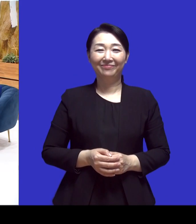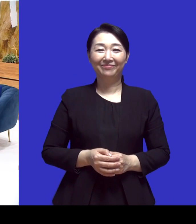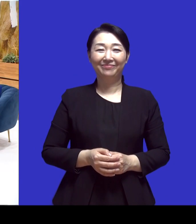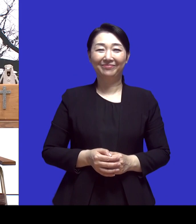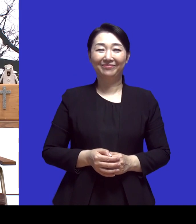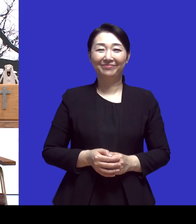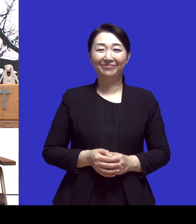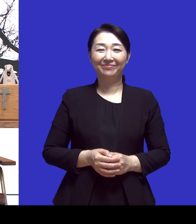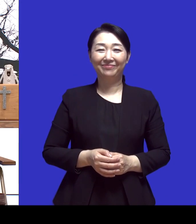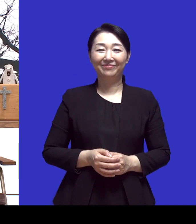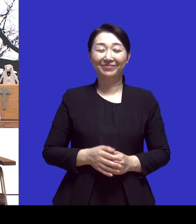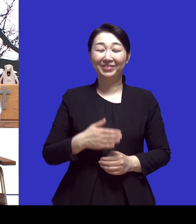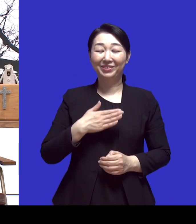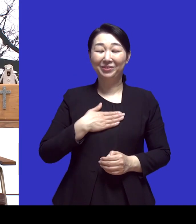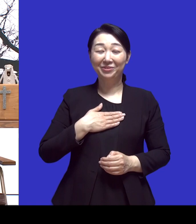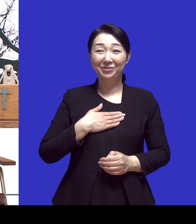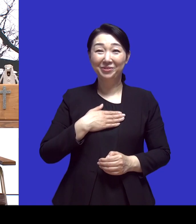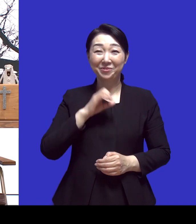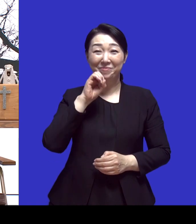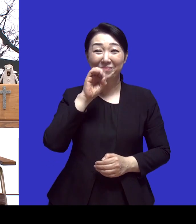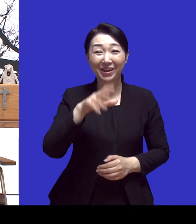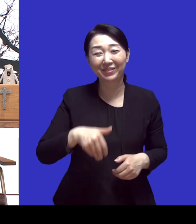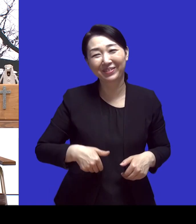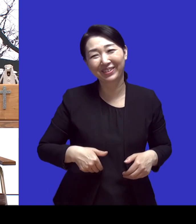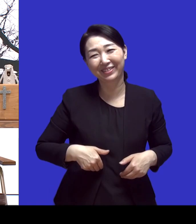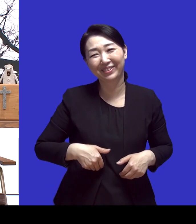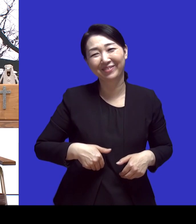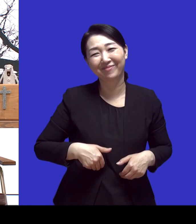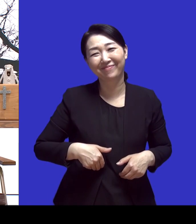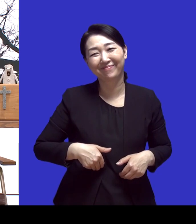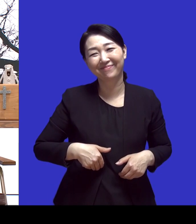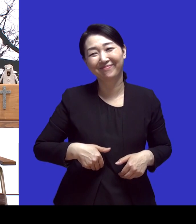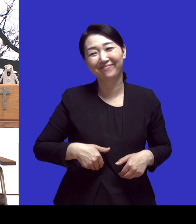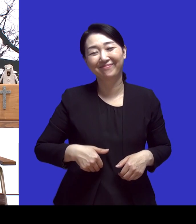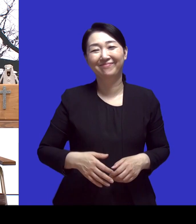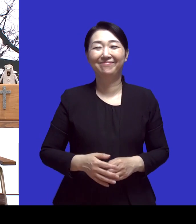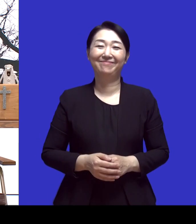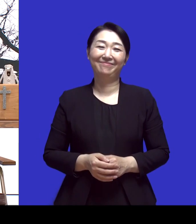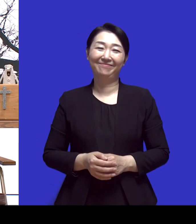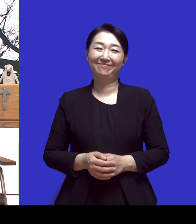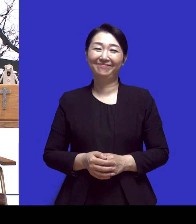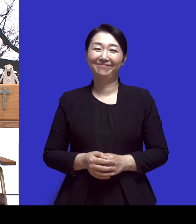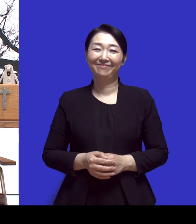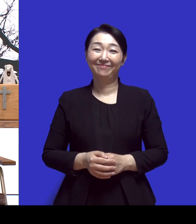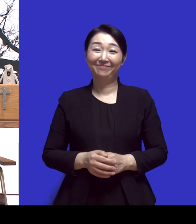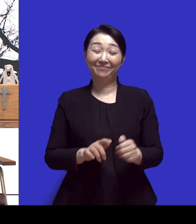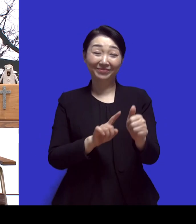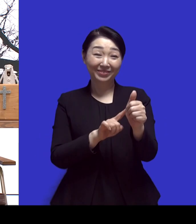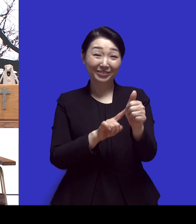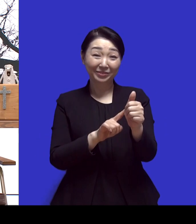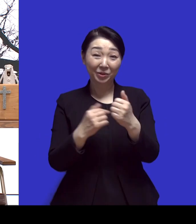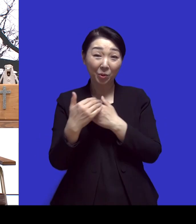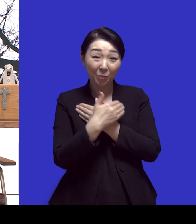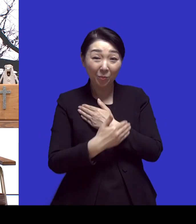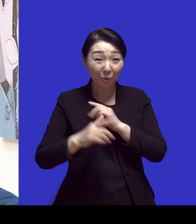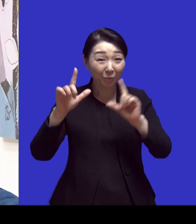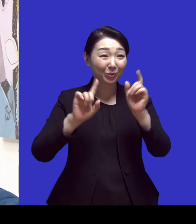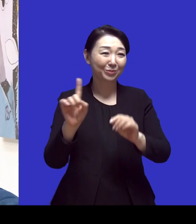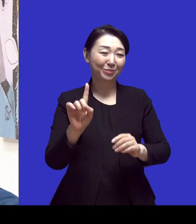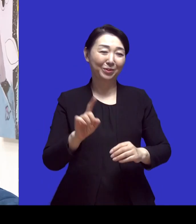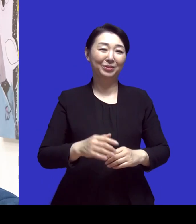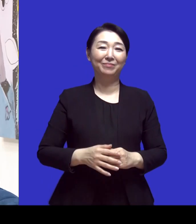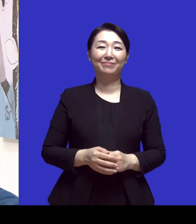저도 말을 이겨야 되는데 어떻게 지금의 몸 상태가